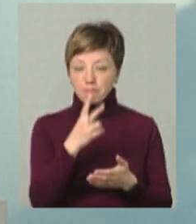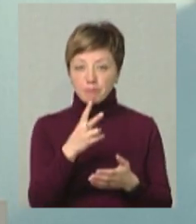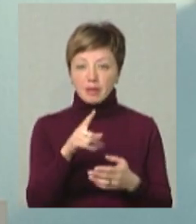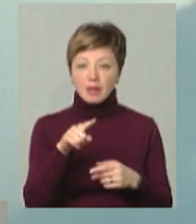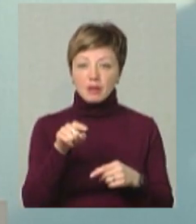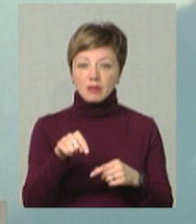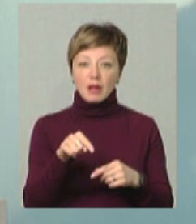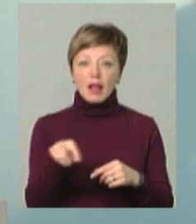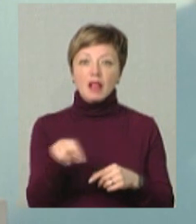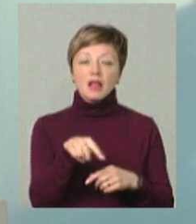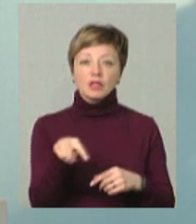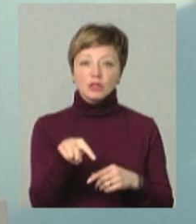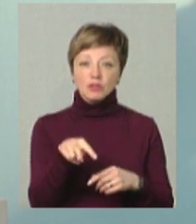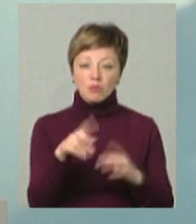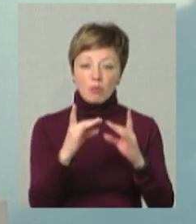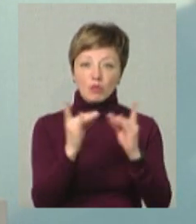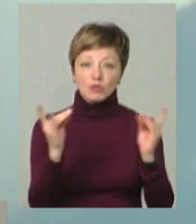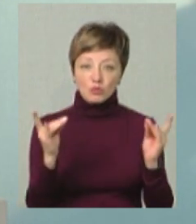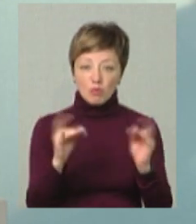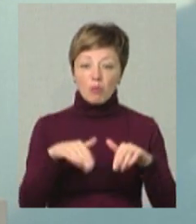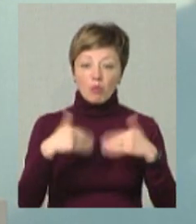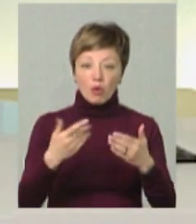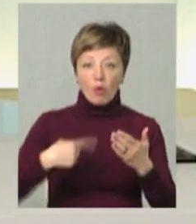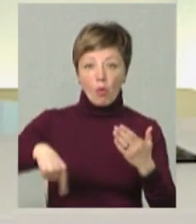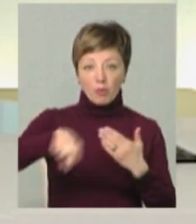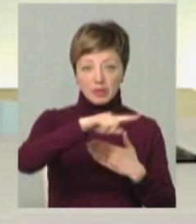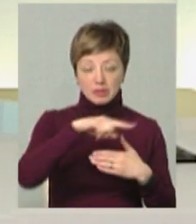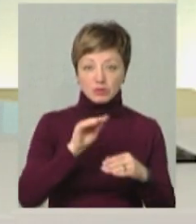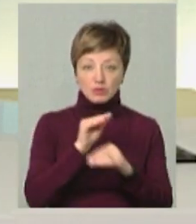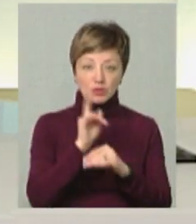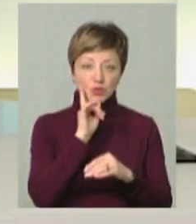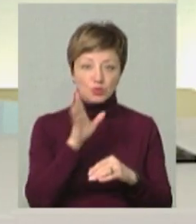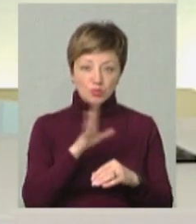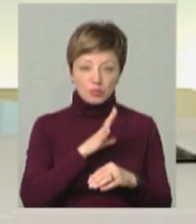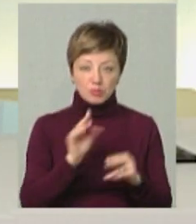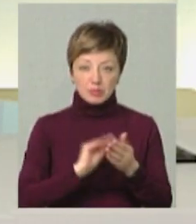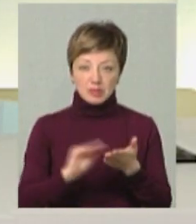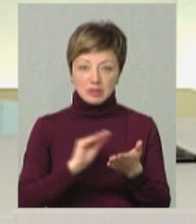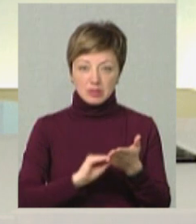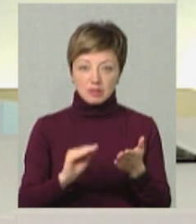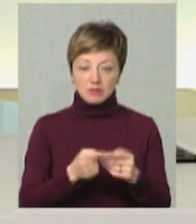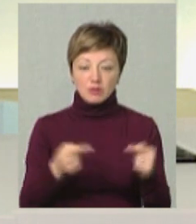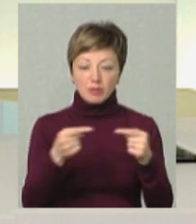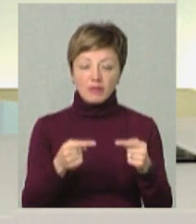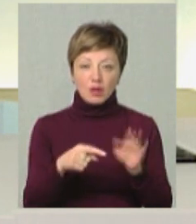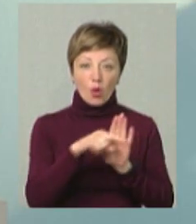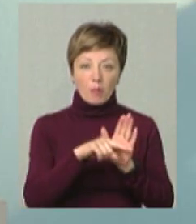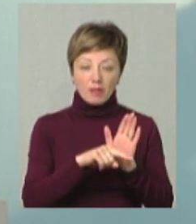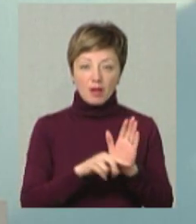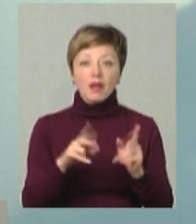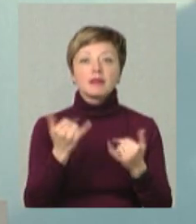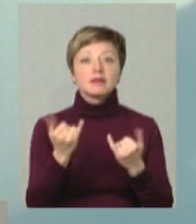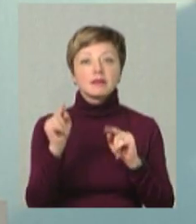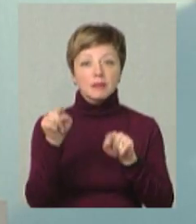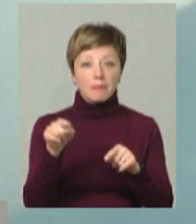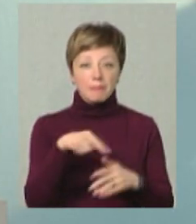ремонт на Летичівському мосту пропонувався об'їзд, і це створювало додаткові незручності. Про це писали відповідно у коментарях. Як там